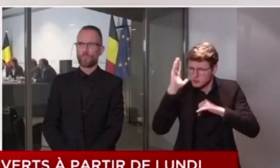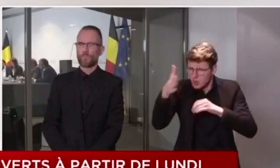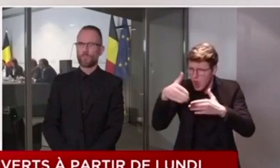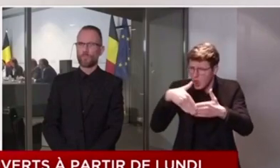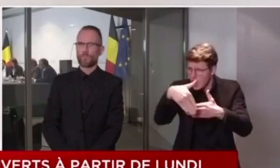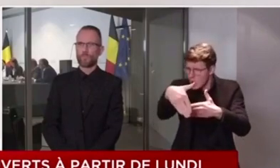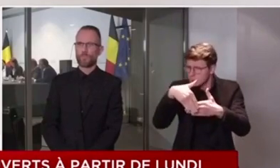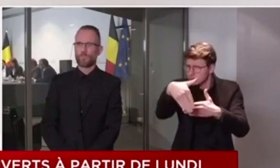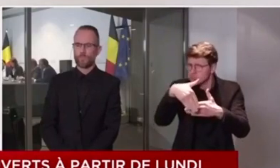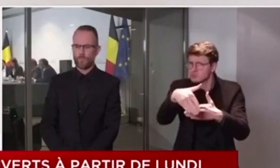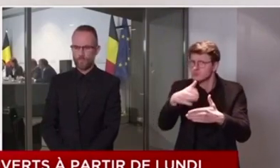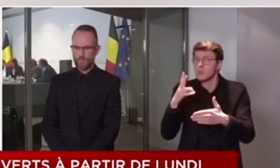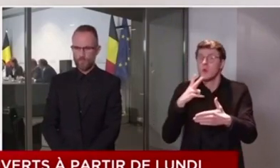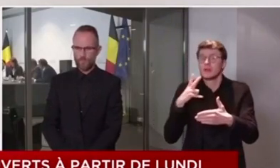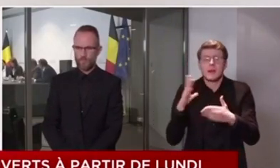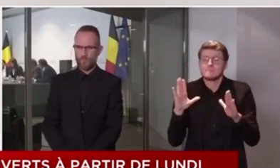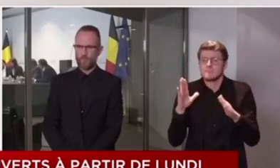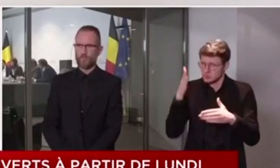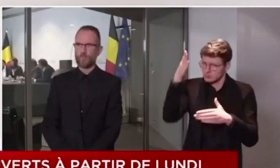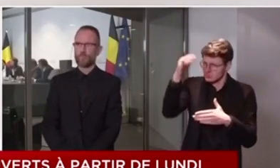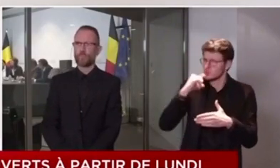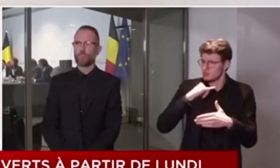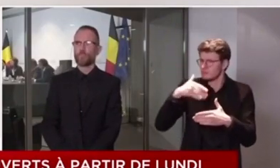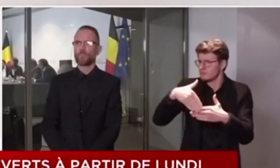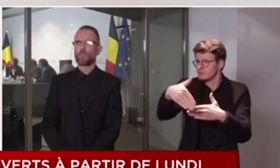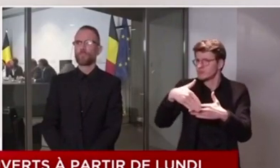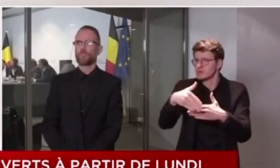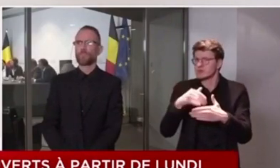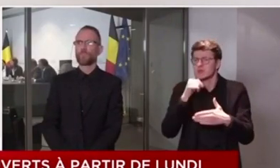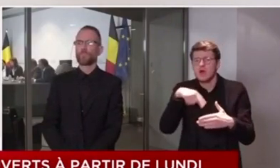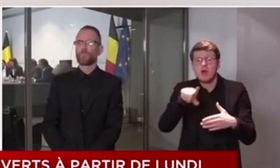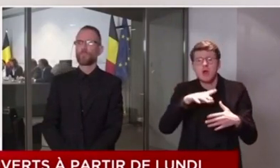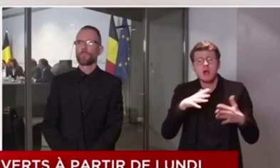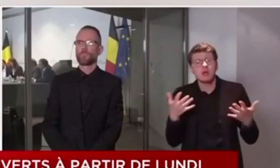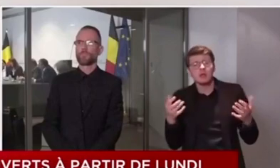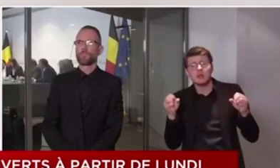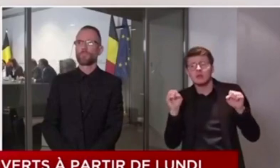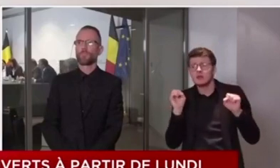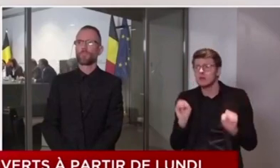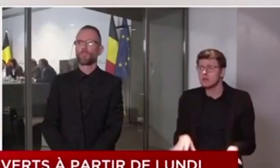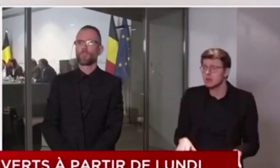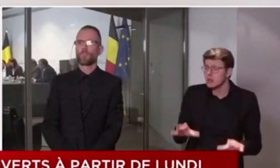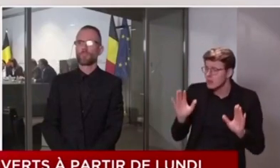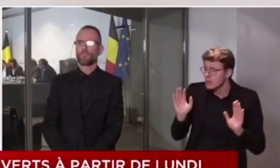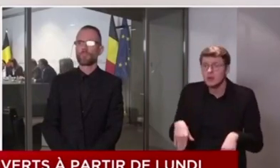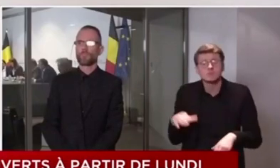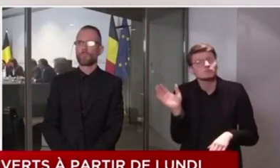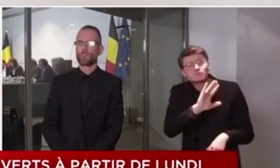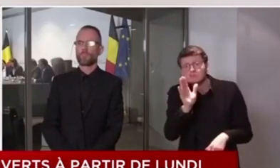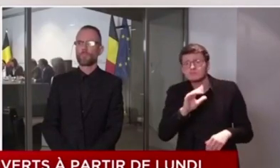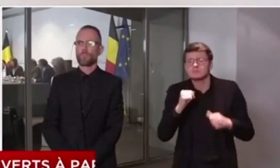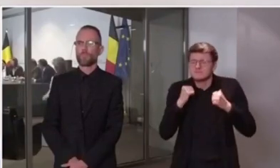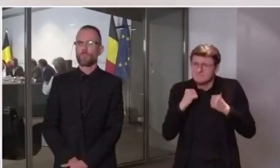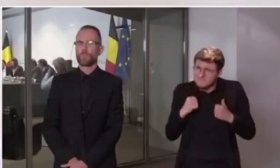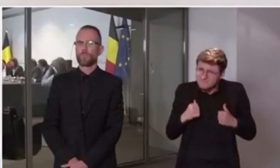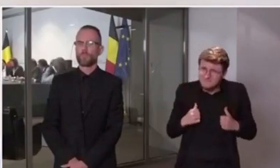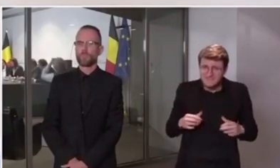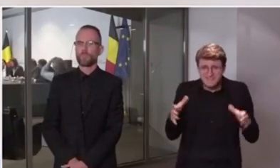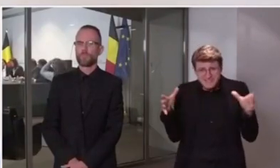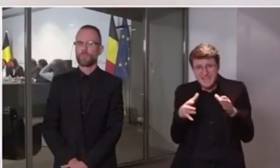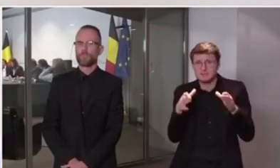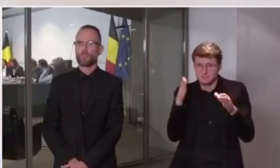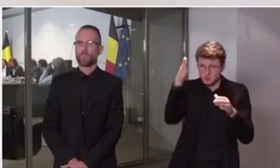Mais un avenir meilleur se profile à l'horizon. Alors ne soyons pas découragés. Bien au contraire. situation continue à être